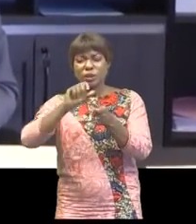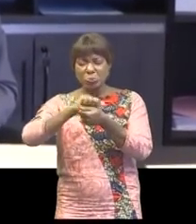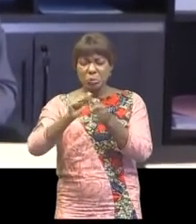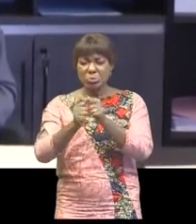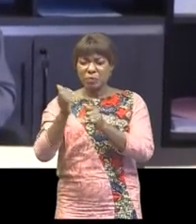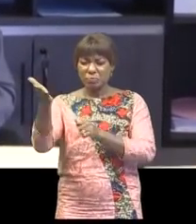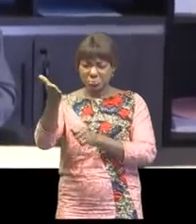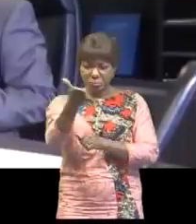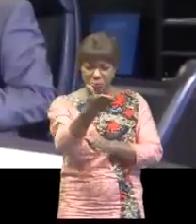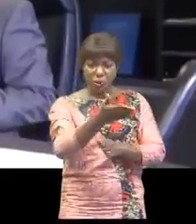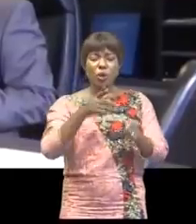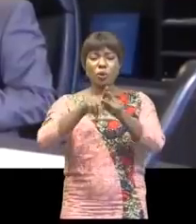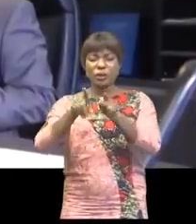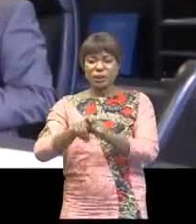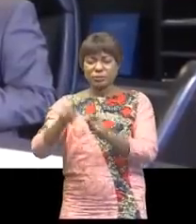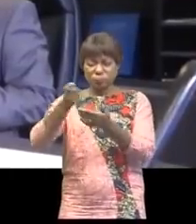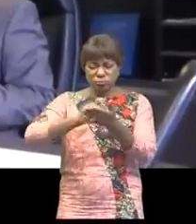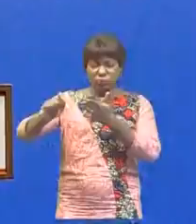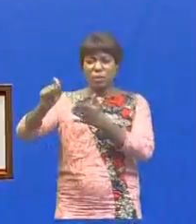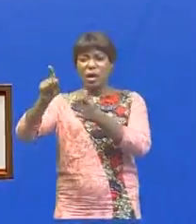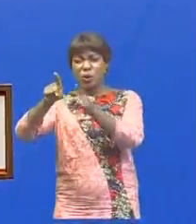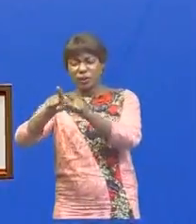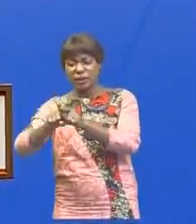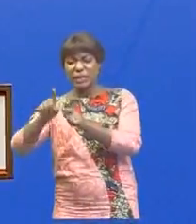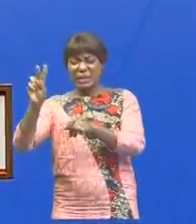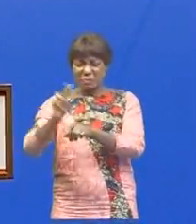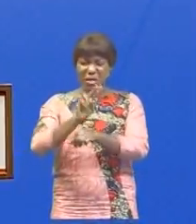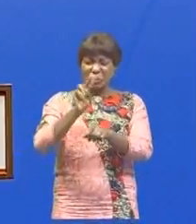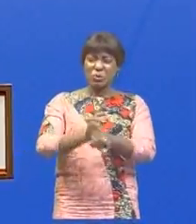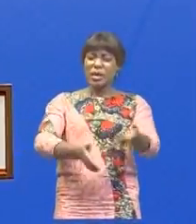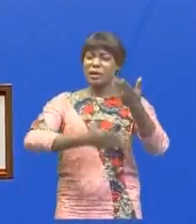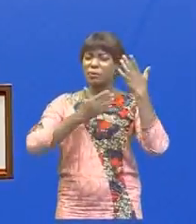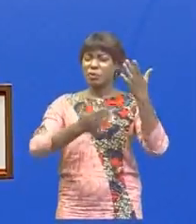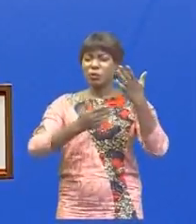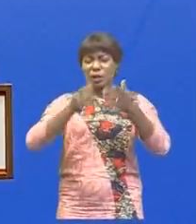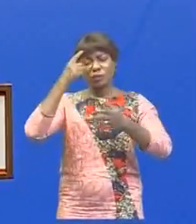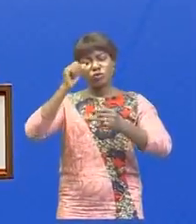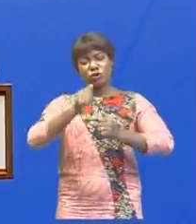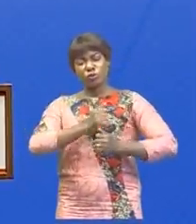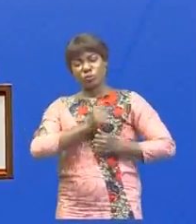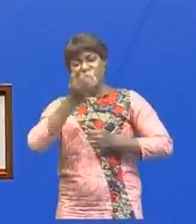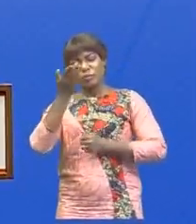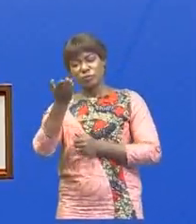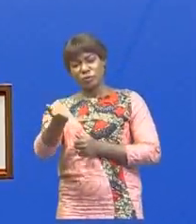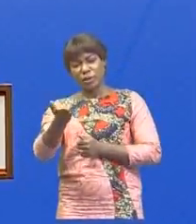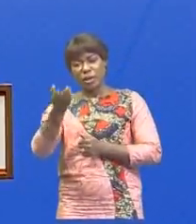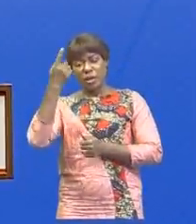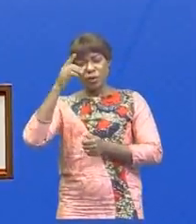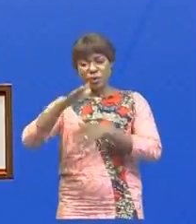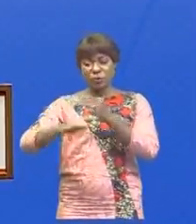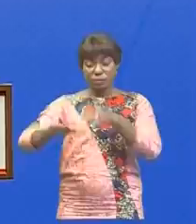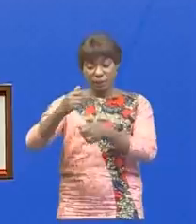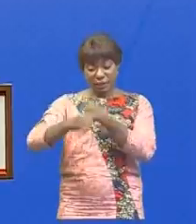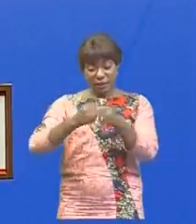opérationnelles et d'enregistrer directement les besoins réels de nos forces de défense et de sécurité déployées sur